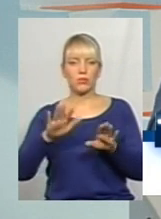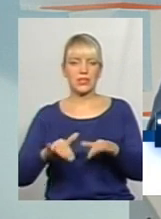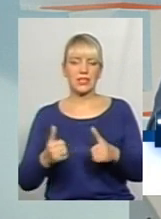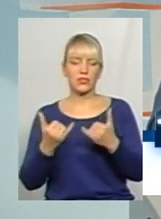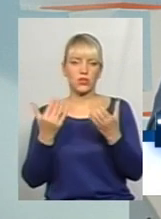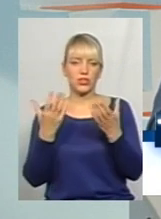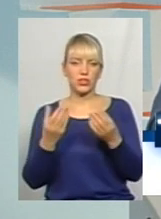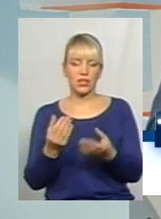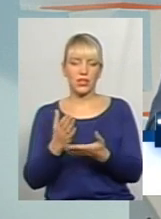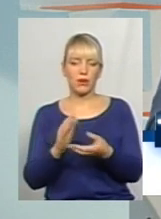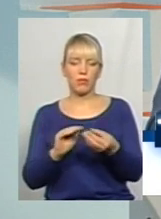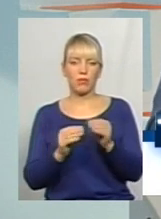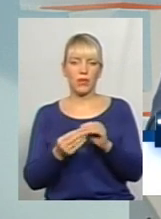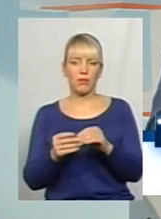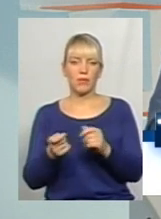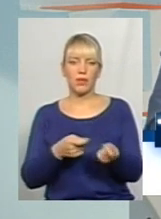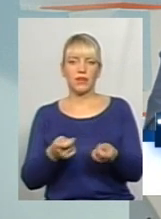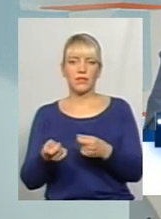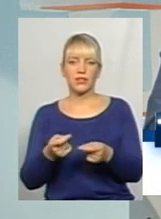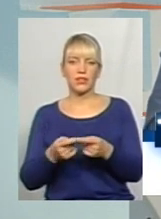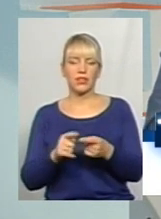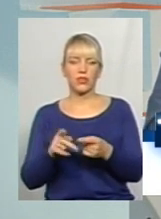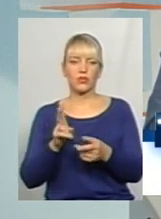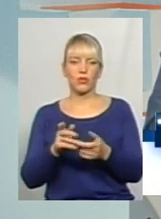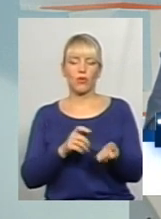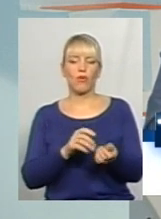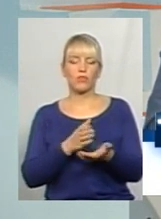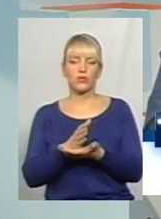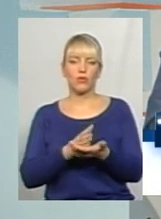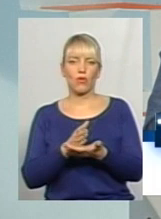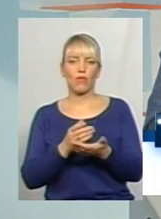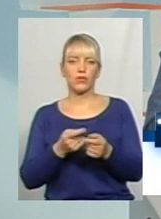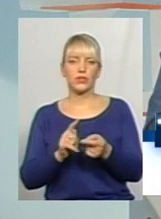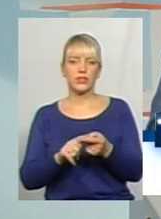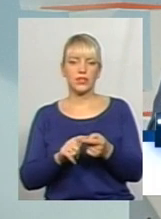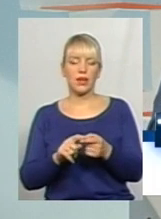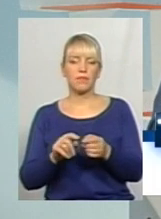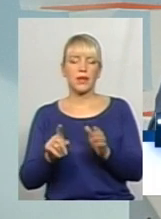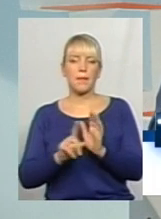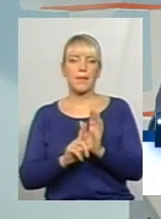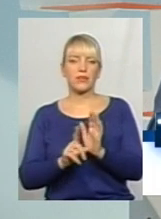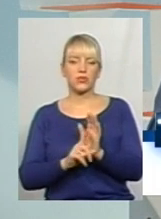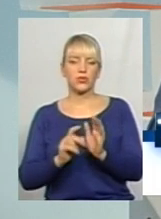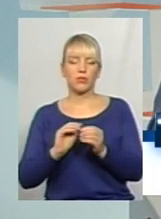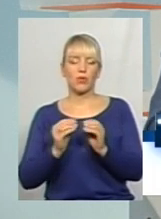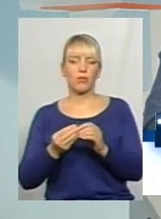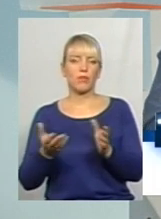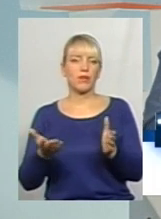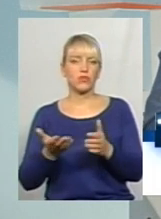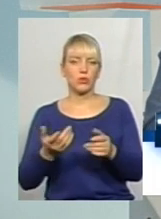сьогоднішній день є проблема в перевізниках, ті, які обслуговують дані маршрути. Проблема в чому? В тому, що